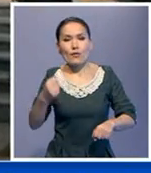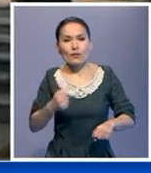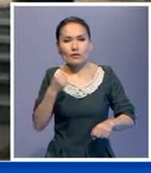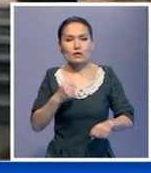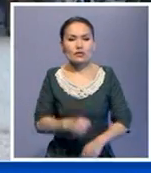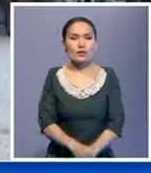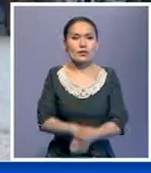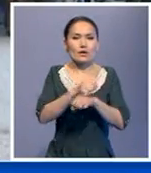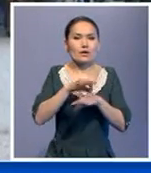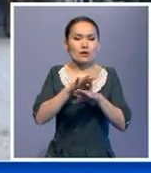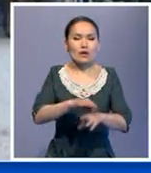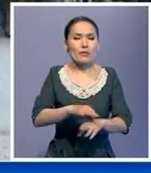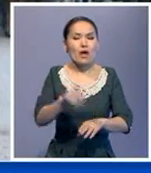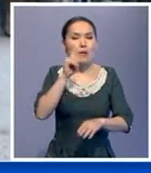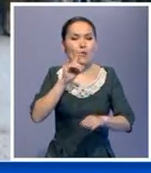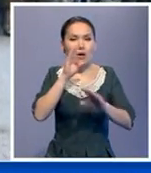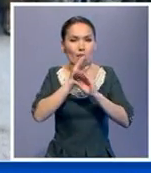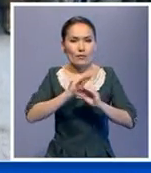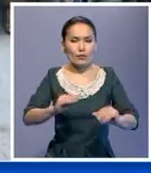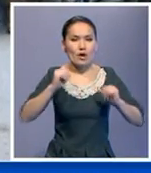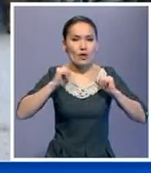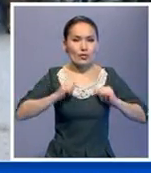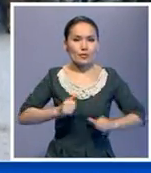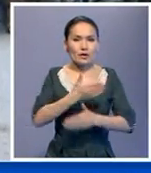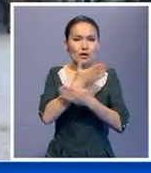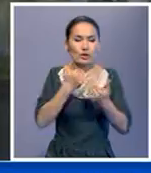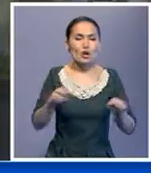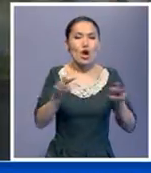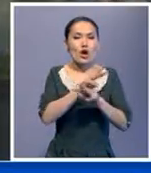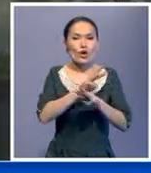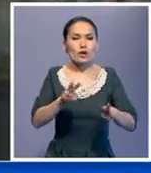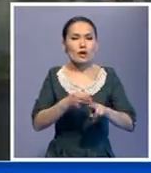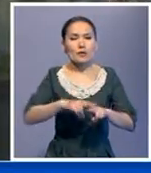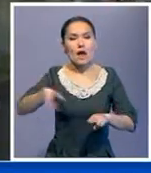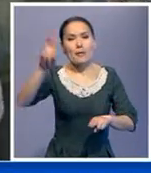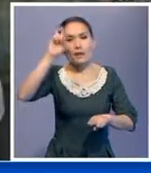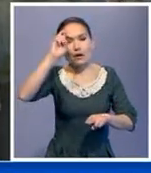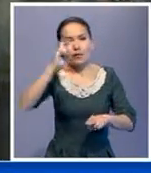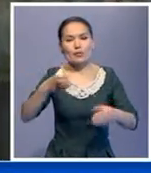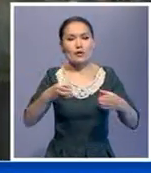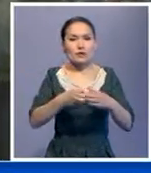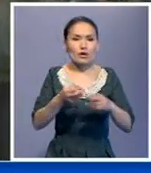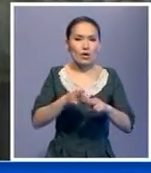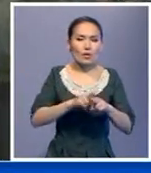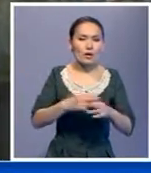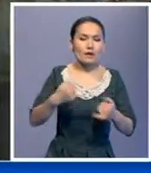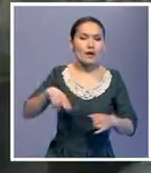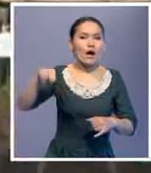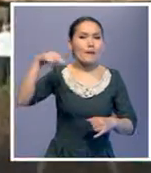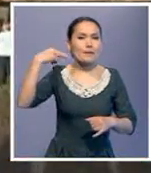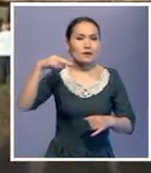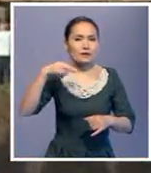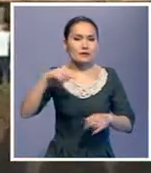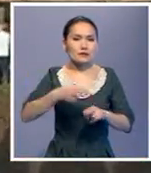Олардың ойымша Украинаның қазіргі бейлігі заңсыз сондықтан да бұл өкімет киевтегі мемлекеттік мекемілерді босатып атысап қағы кеті өлер